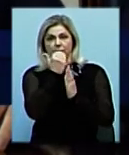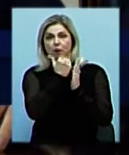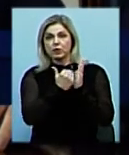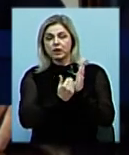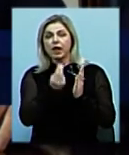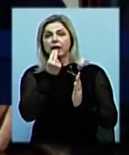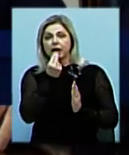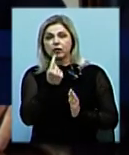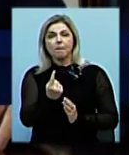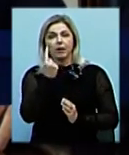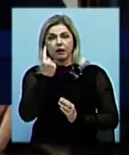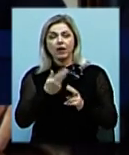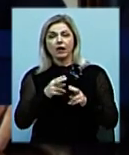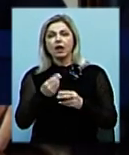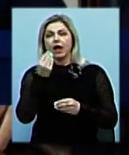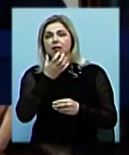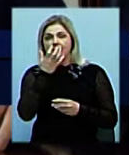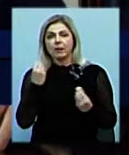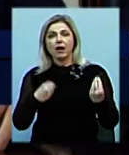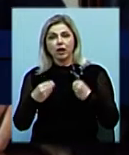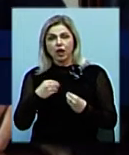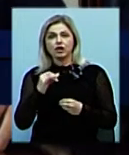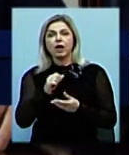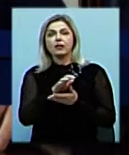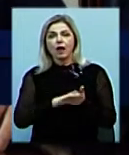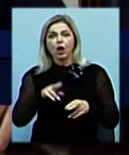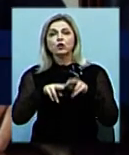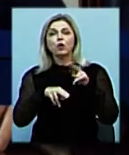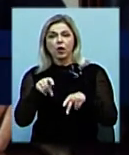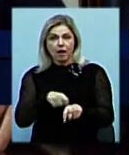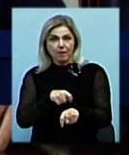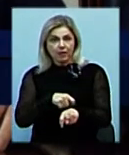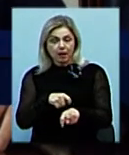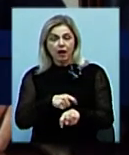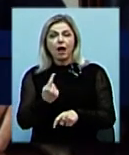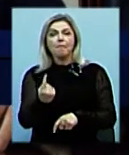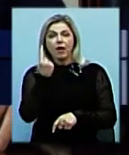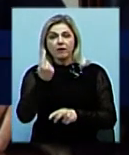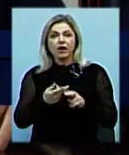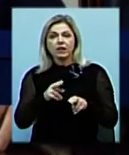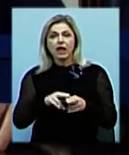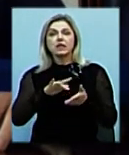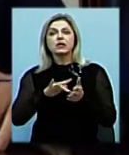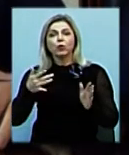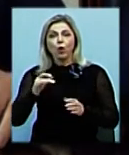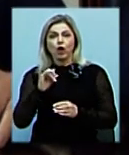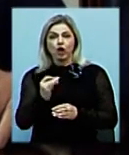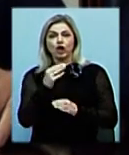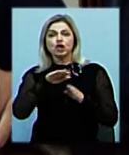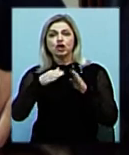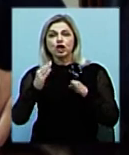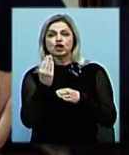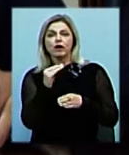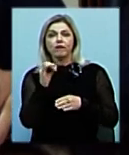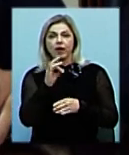Їжа, в першу чергу це теплі речі і далі будівельні матеріали. На першому етапі це скло та шифер. Тому що є